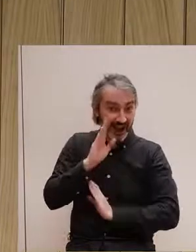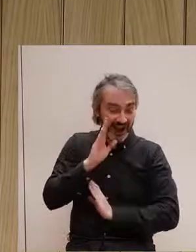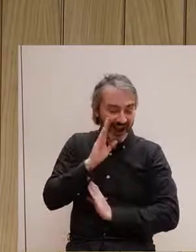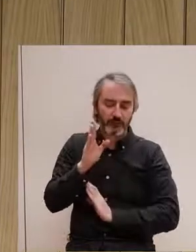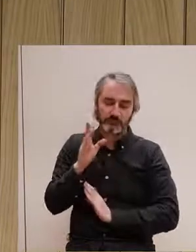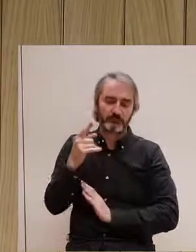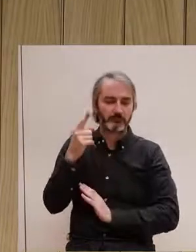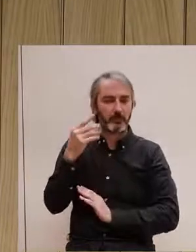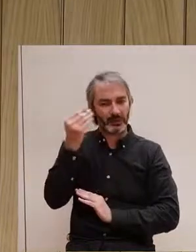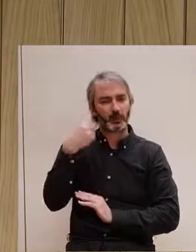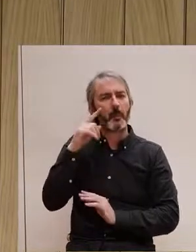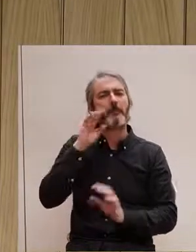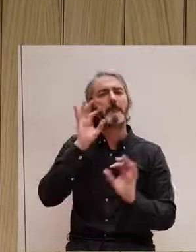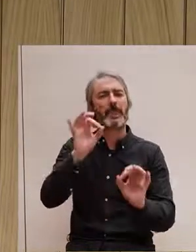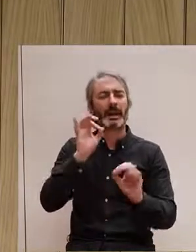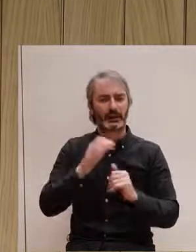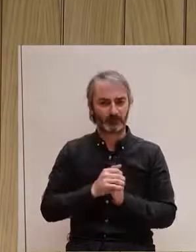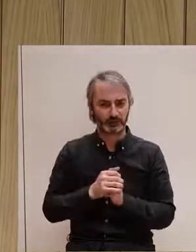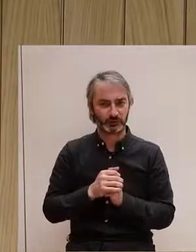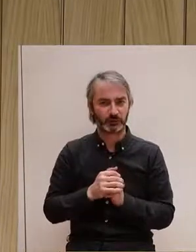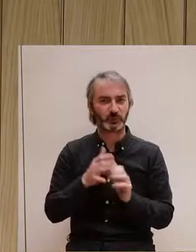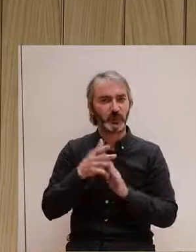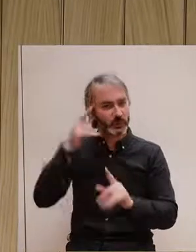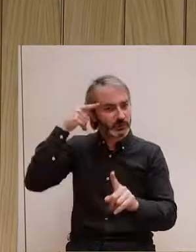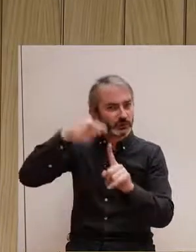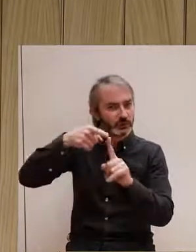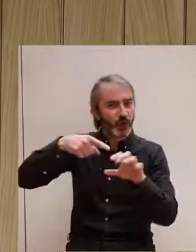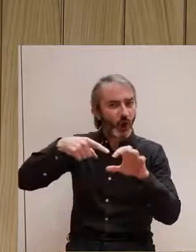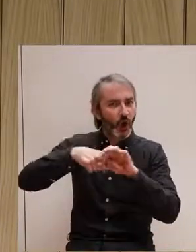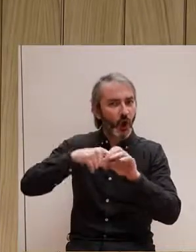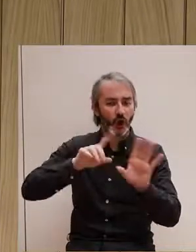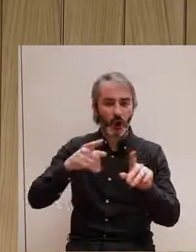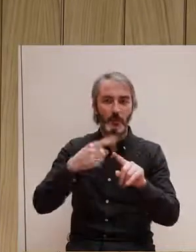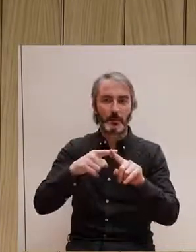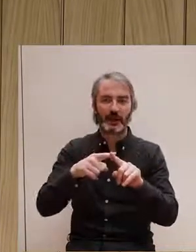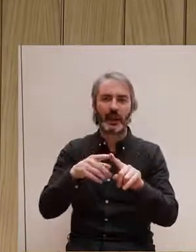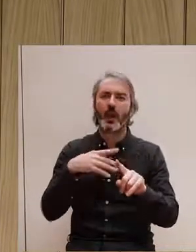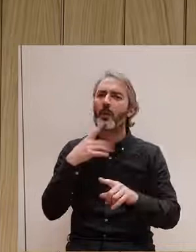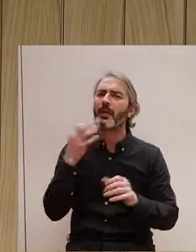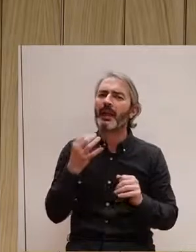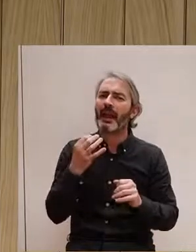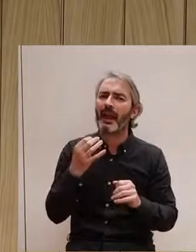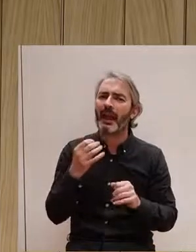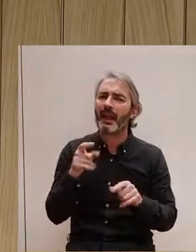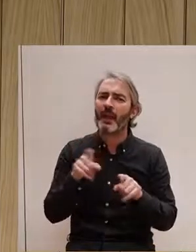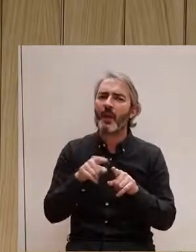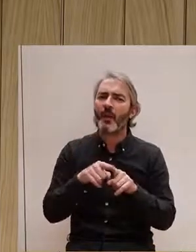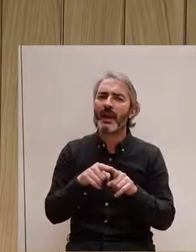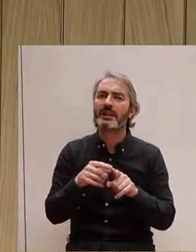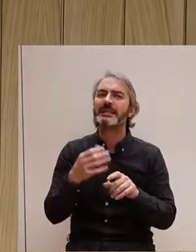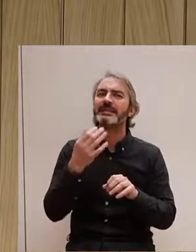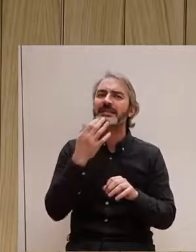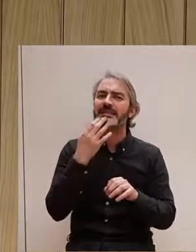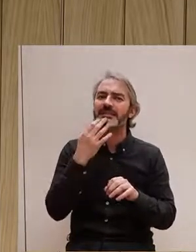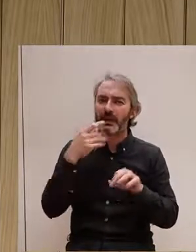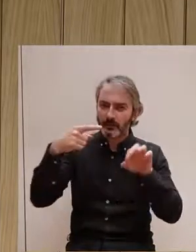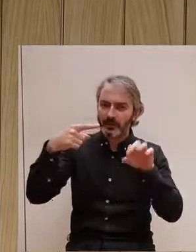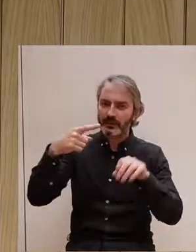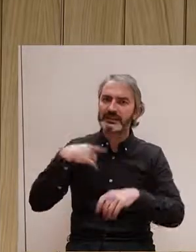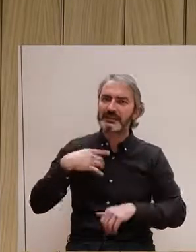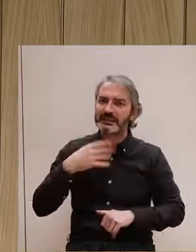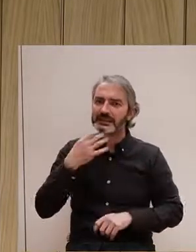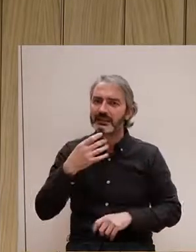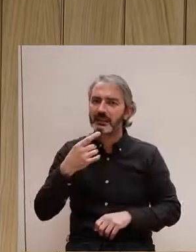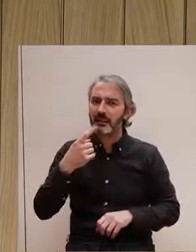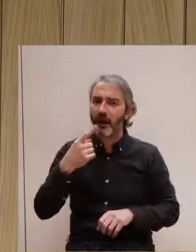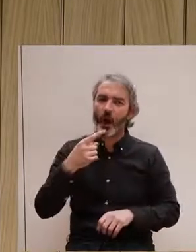el coit al centre de les pràctiques sexuals? Doncs, primer de tot, per què? Llavors estem entenent que no hi ha pràctiques sexuals on no hi hagi un penis i una